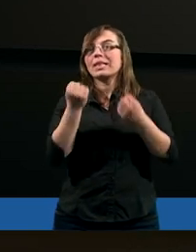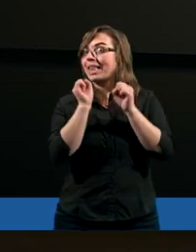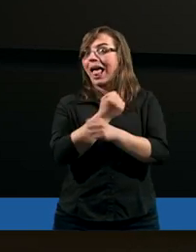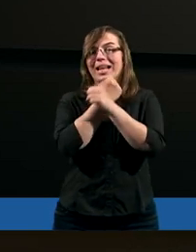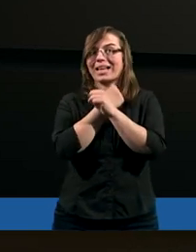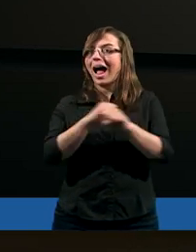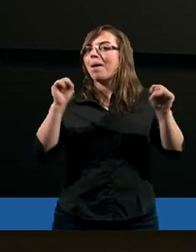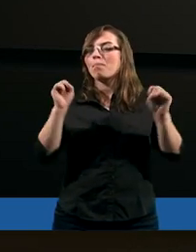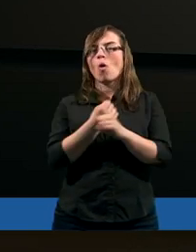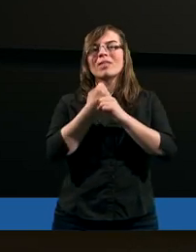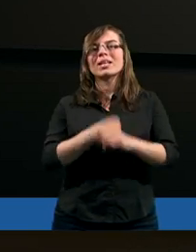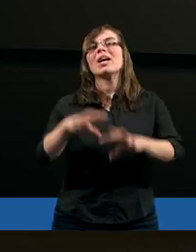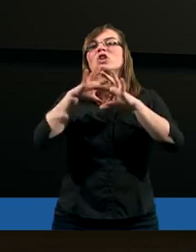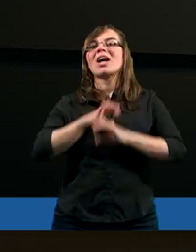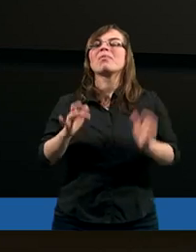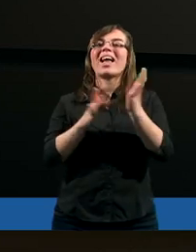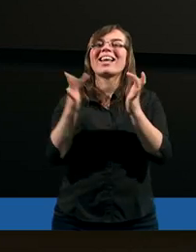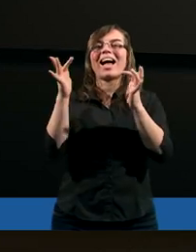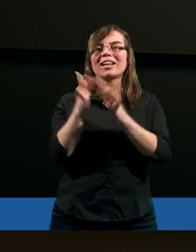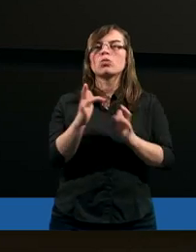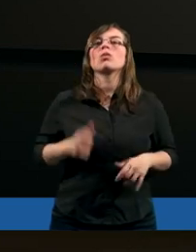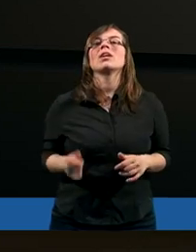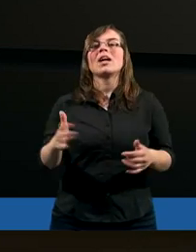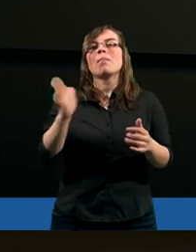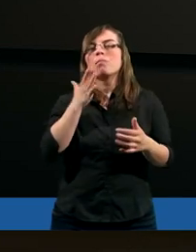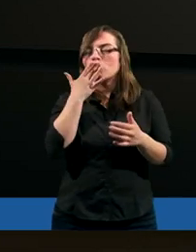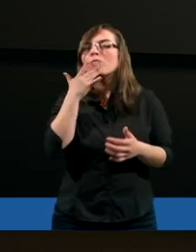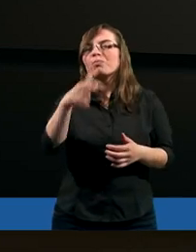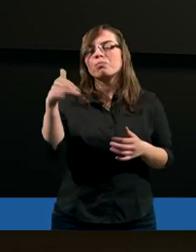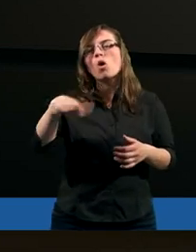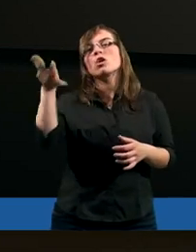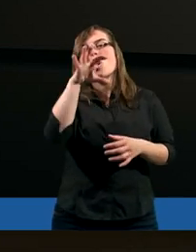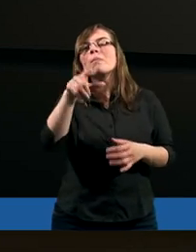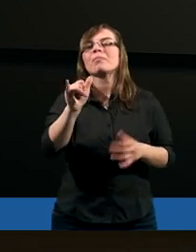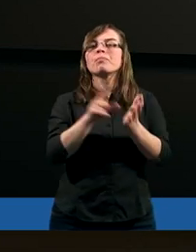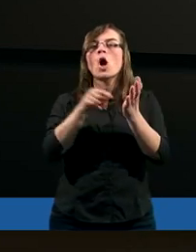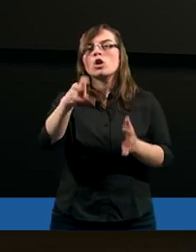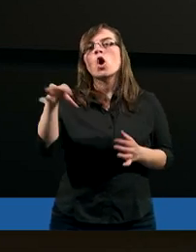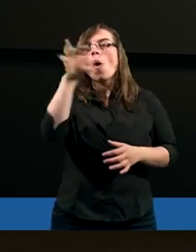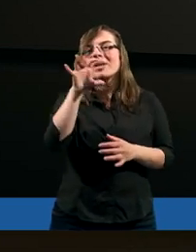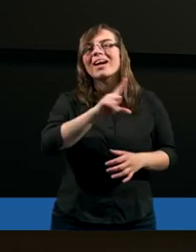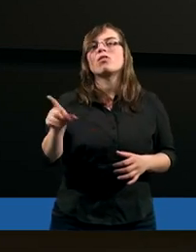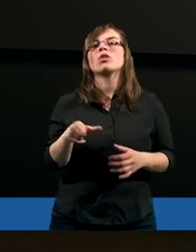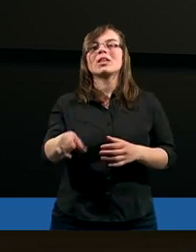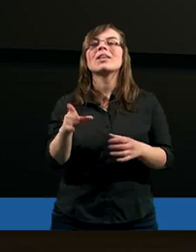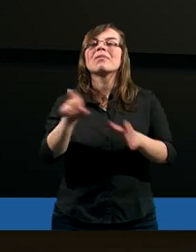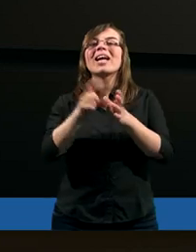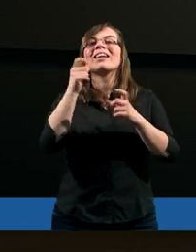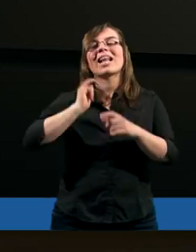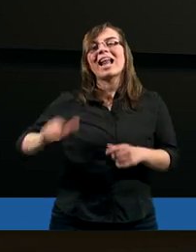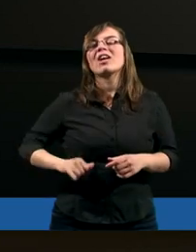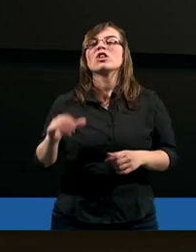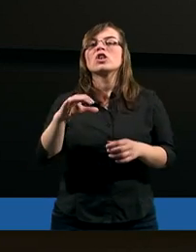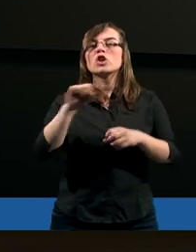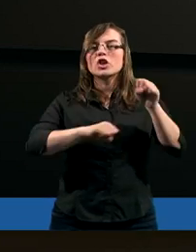To jest niesamowite. Cierpliwość Jezusa Chrystusa, myśmy mogli ją obserwować i Piotr ją obserwował podczas jego